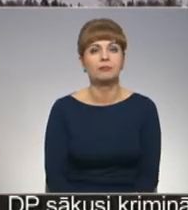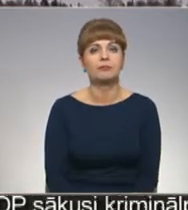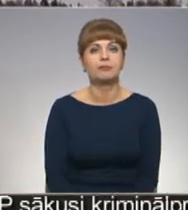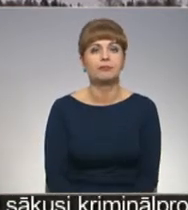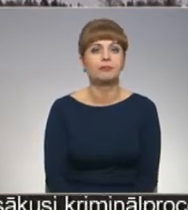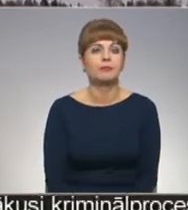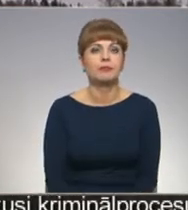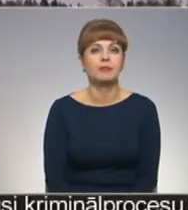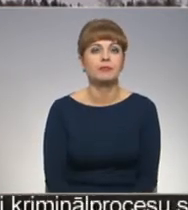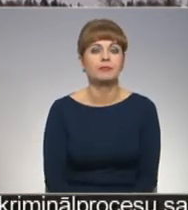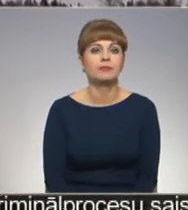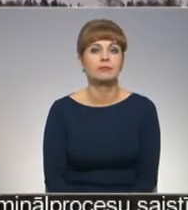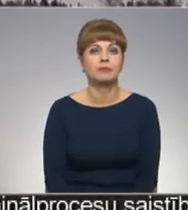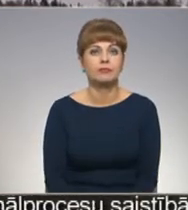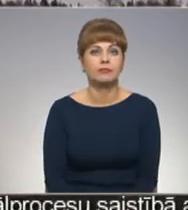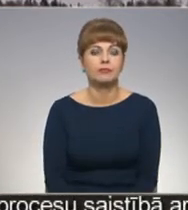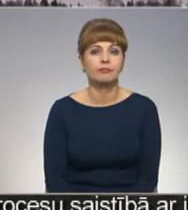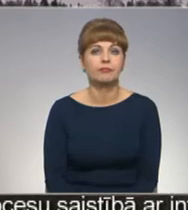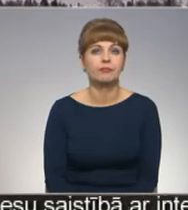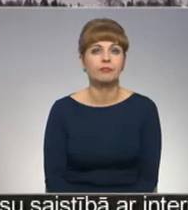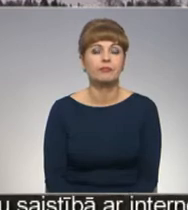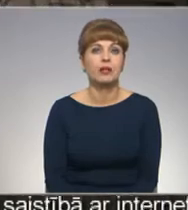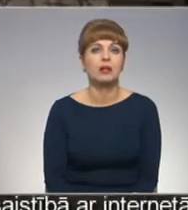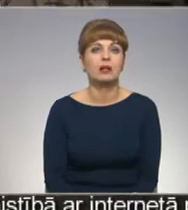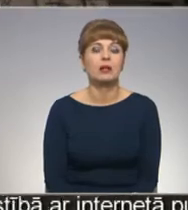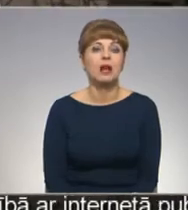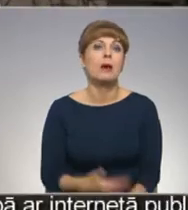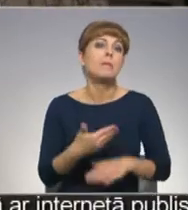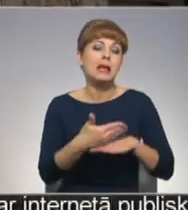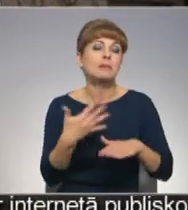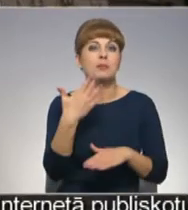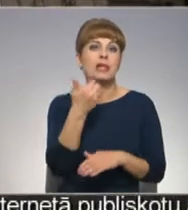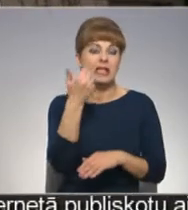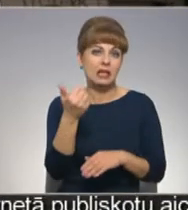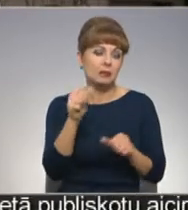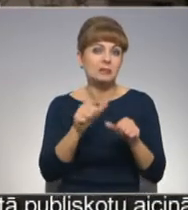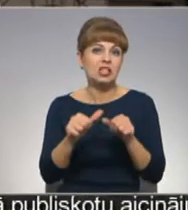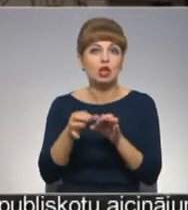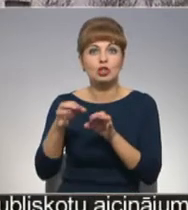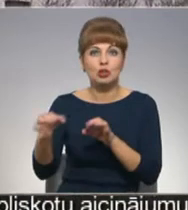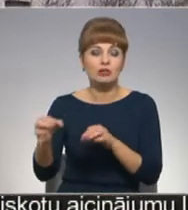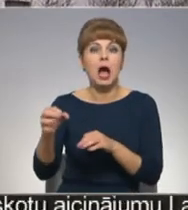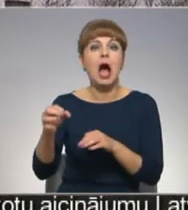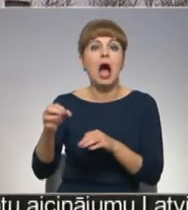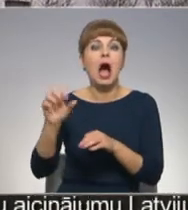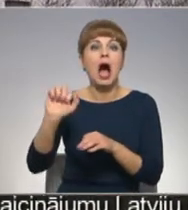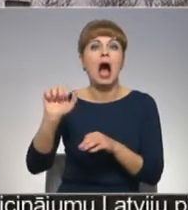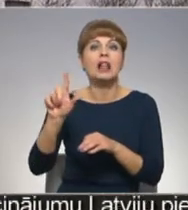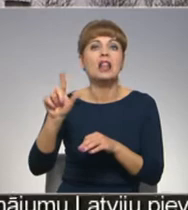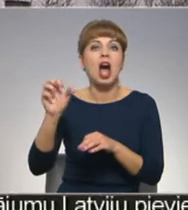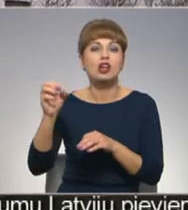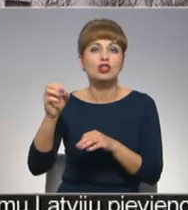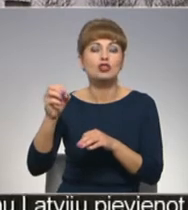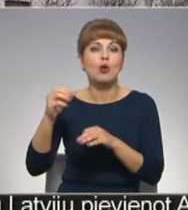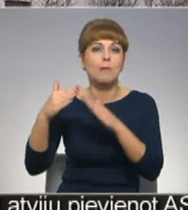tikai jumtas, viņš bija noraucis visām ventilācijām, gala bija izrauta ķieģeļārā. Pirms pieciem gadiem Sigulds novada alošu pagastā. Astoņu dzīvokļu